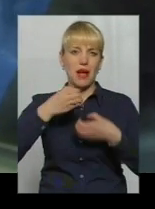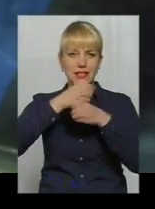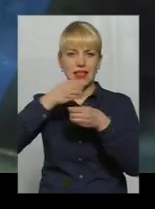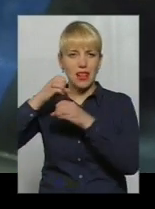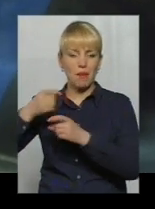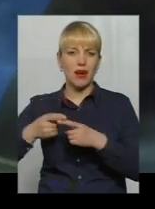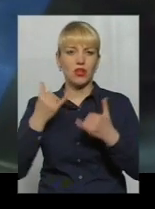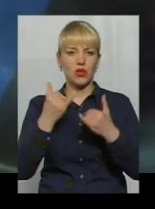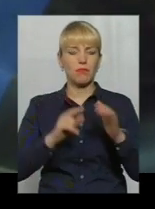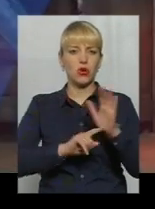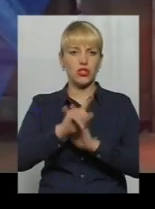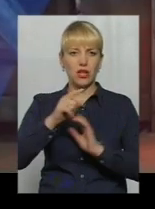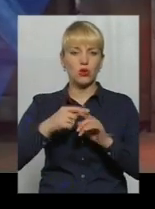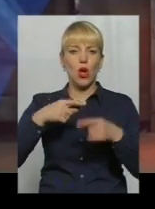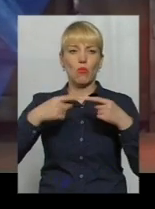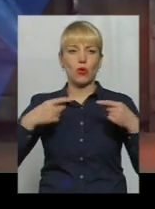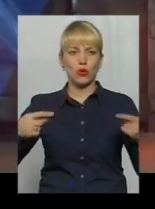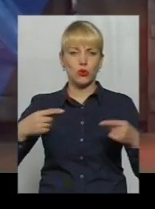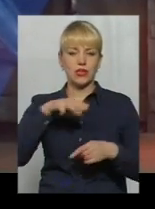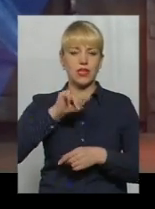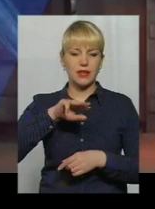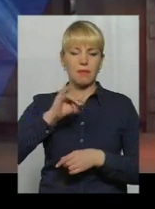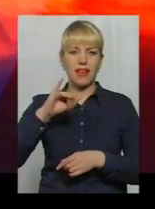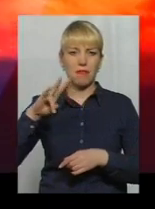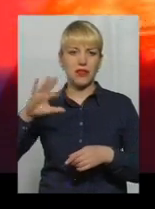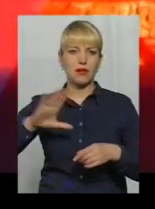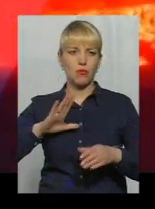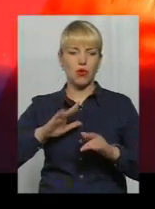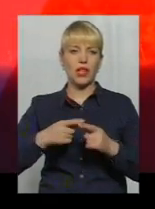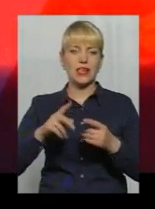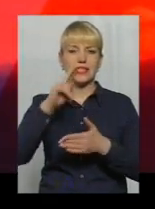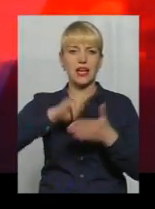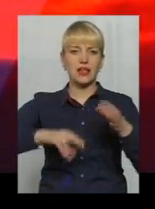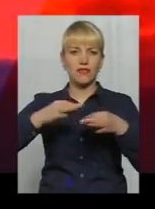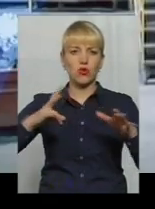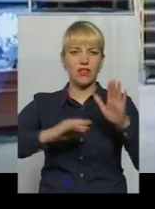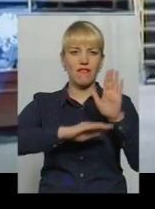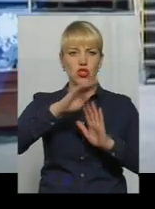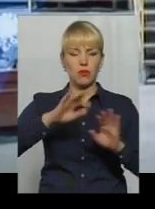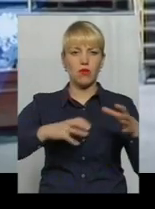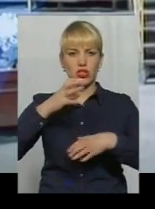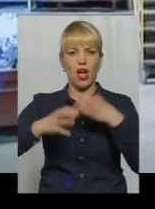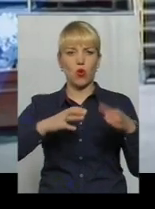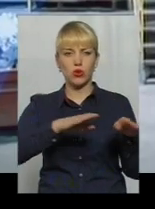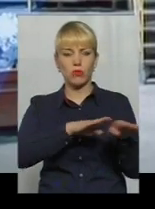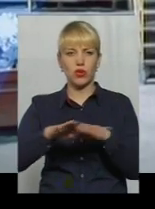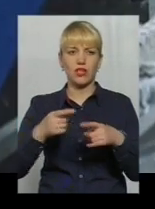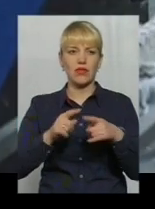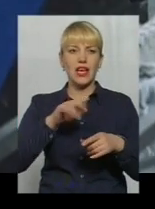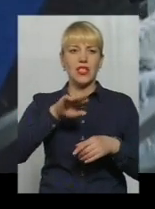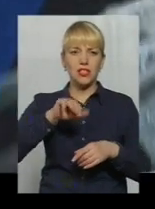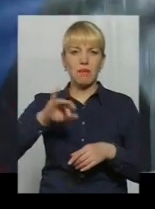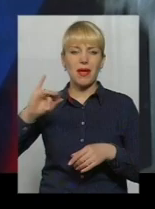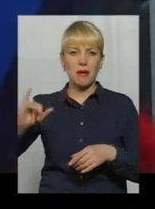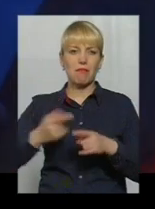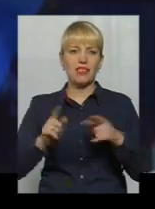З самого початку продукція підприємства Тін Імпекс була сертифікована на найвищому міжнародному рівні. Тін Імпекс виготовляє різноманітні